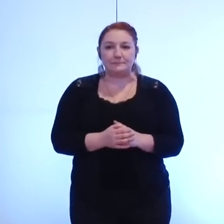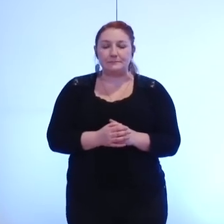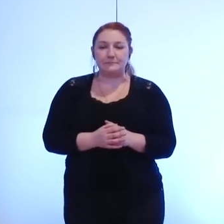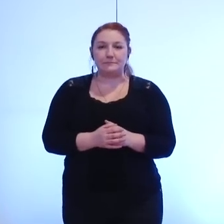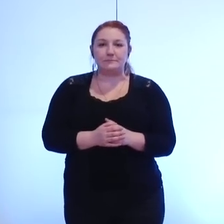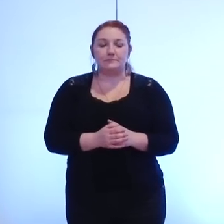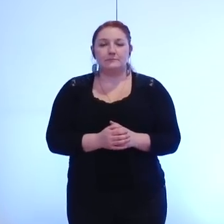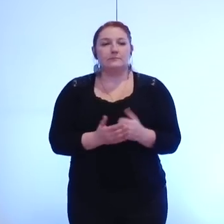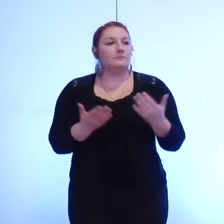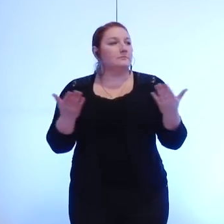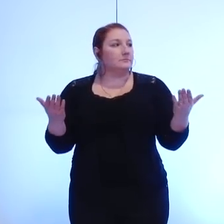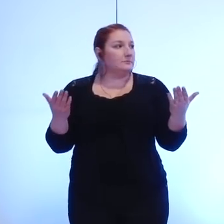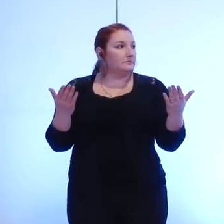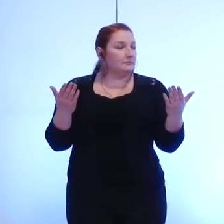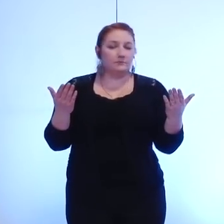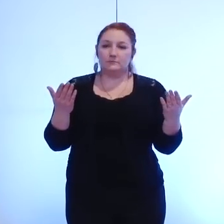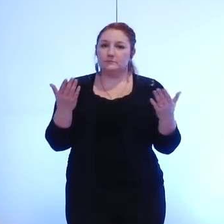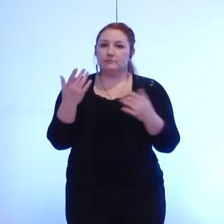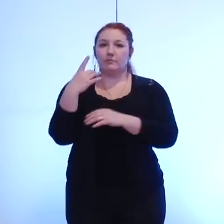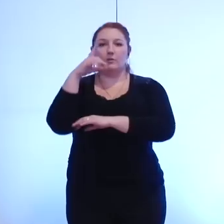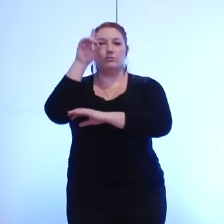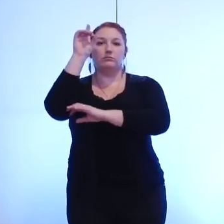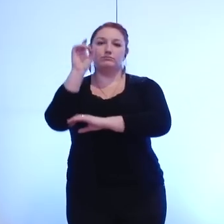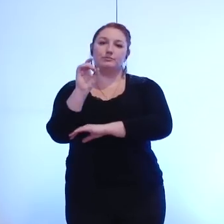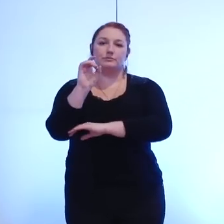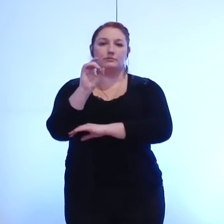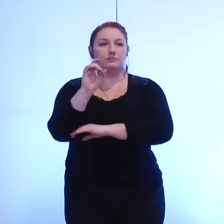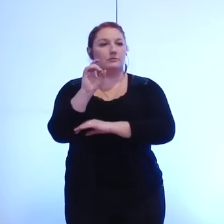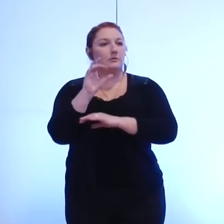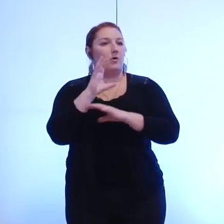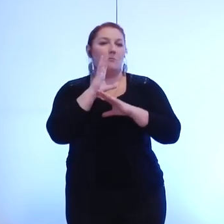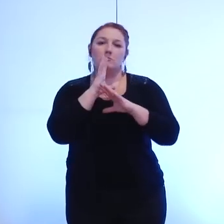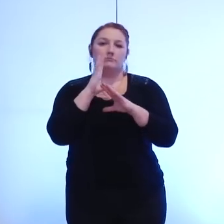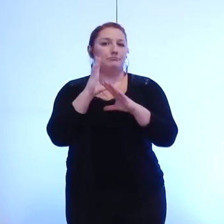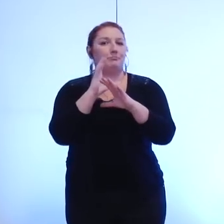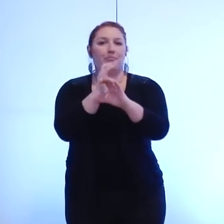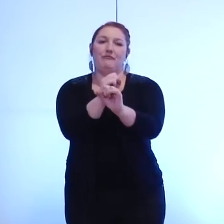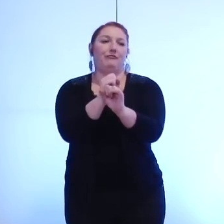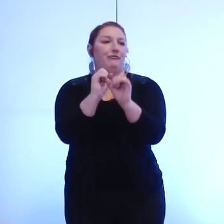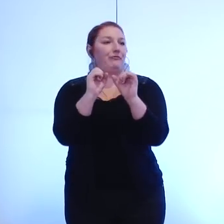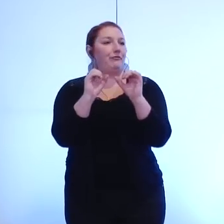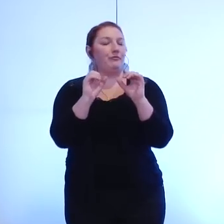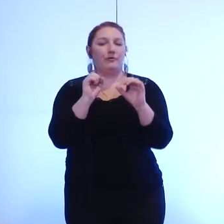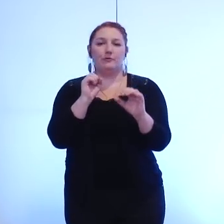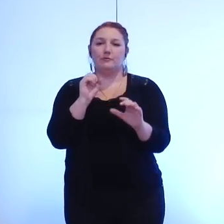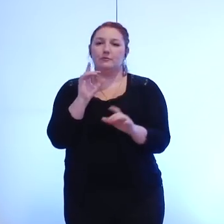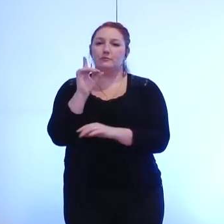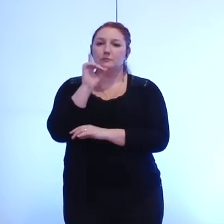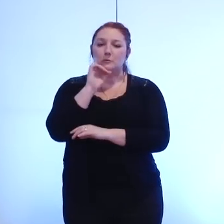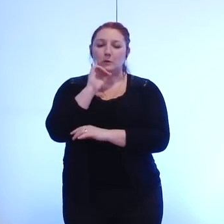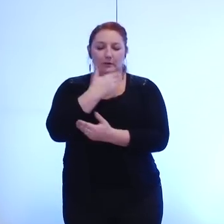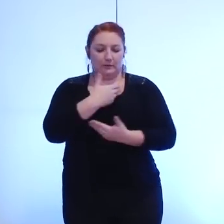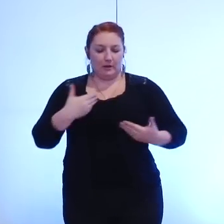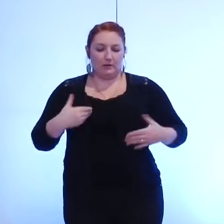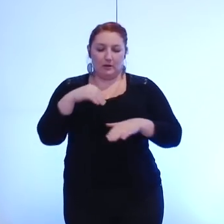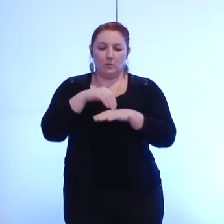Et pour démarrer et faire quelques mots d'introduction, qui seront brefs, car ce dernier Conseil municipal de l'année 2014